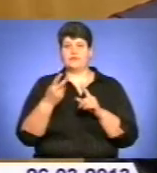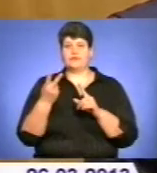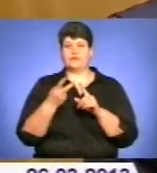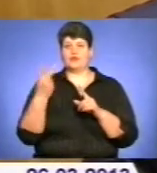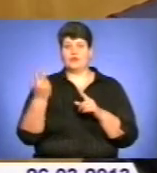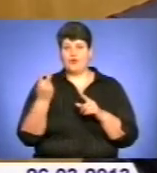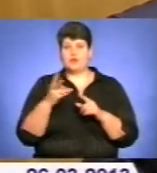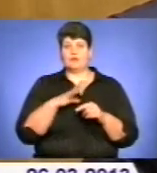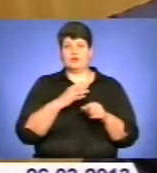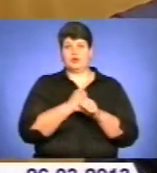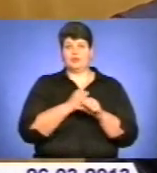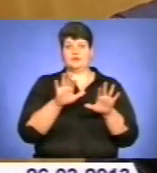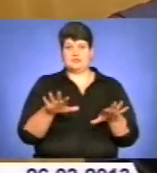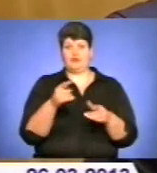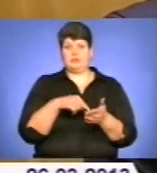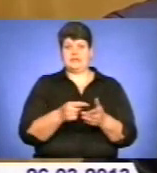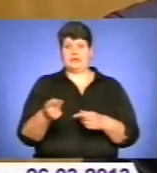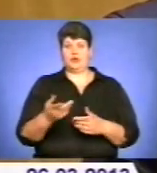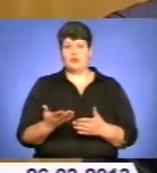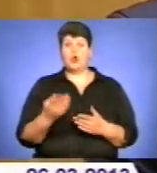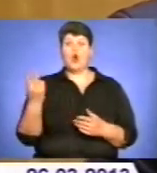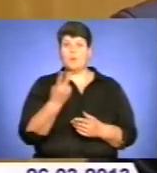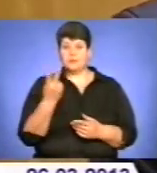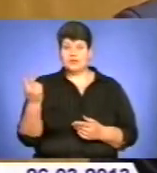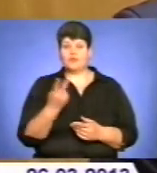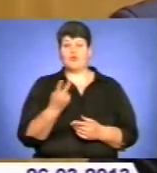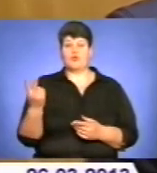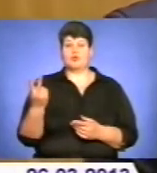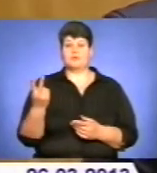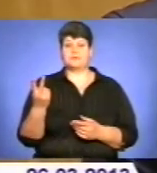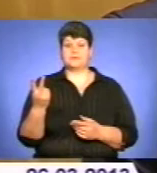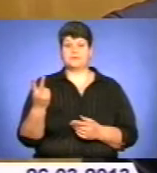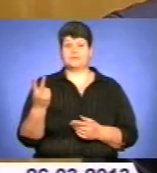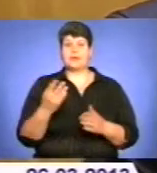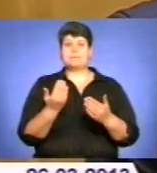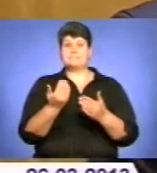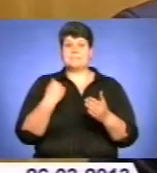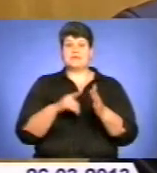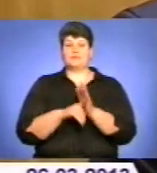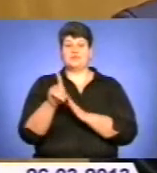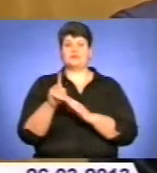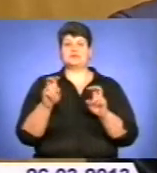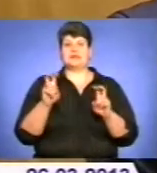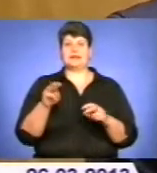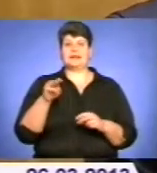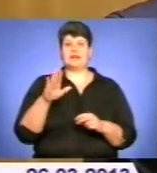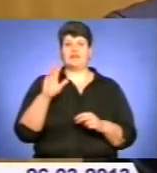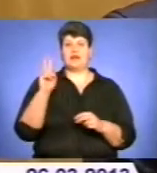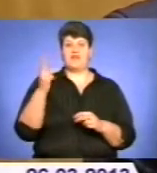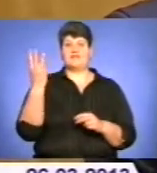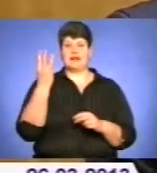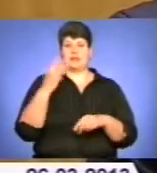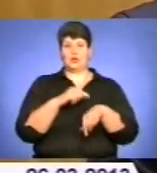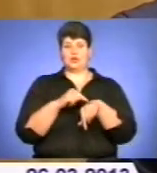робочих місцях в місті Тернопіль. Обидвох їх перед початком засідання ТВК, тобто в третій годині,